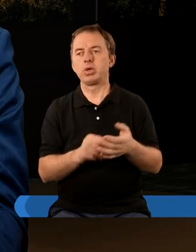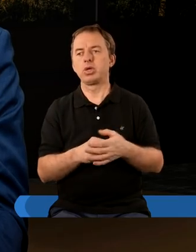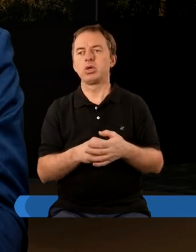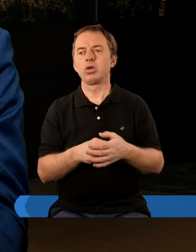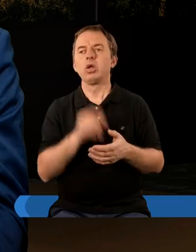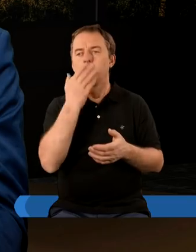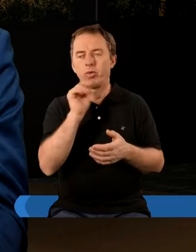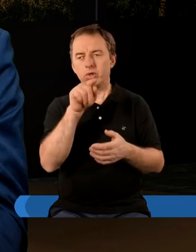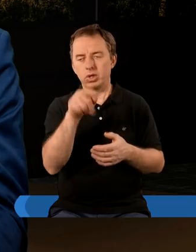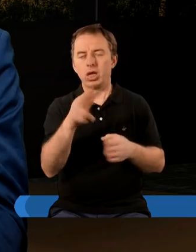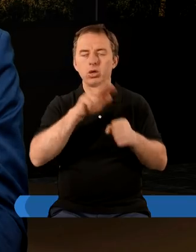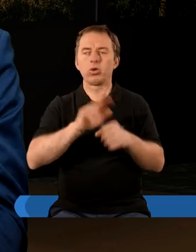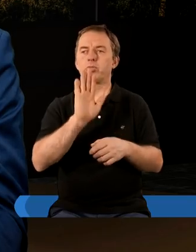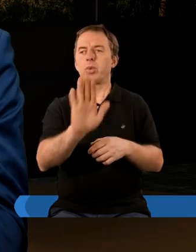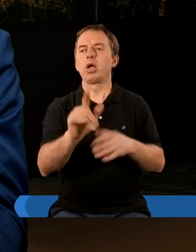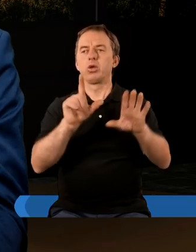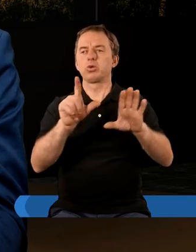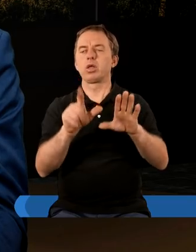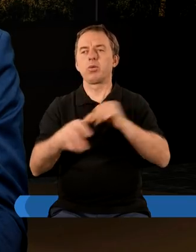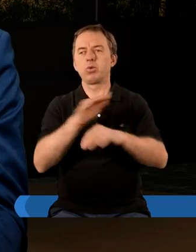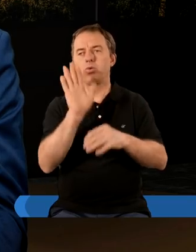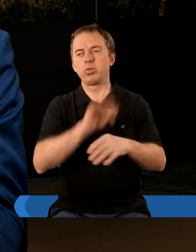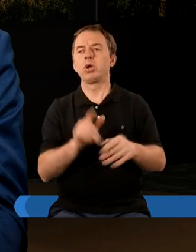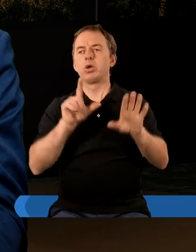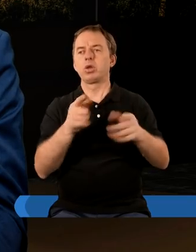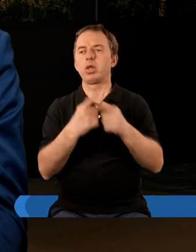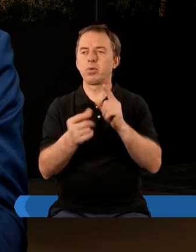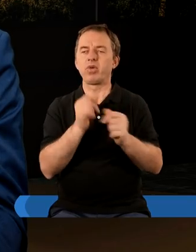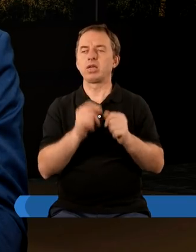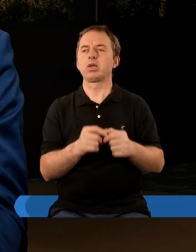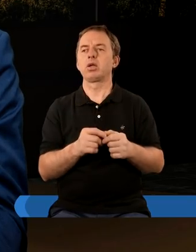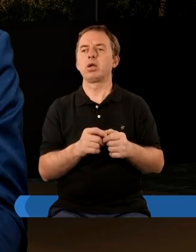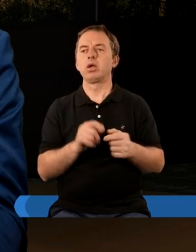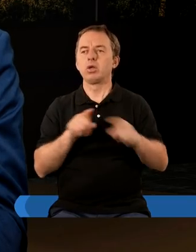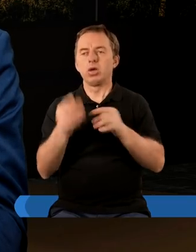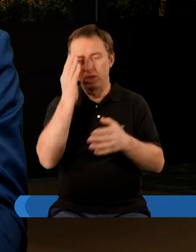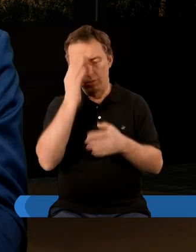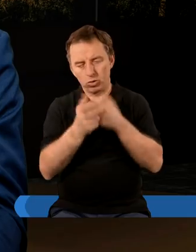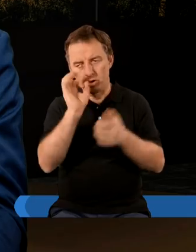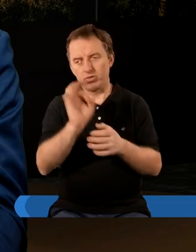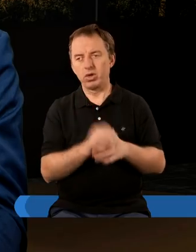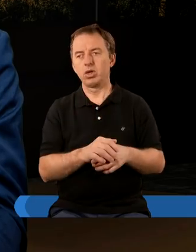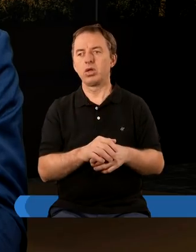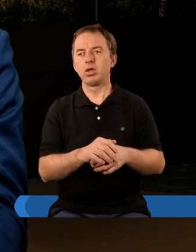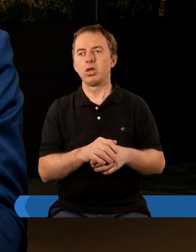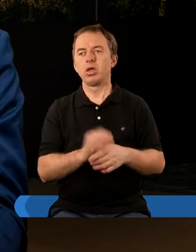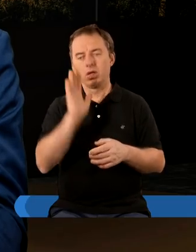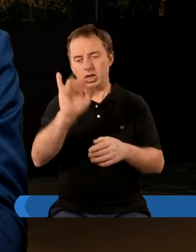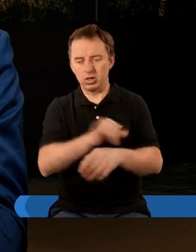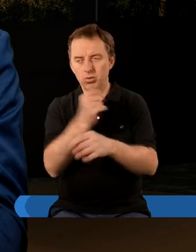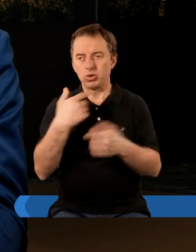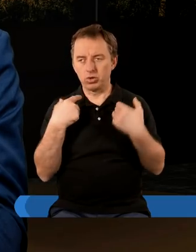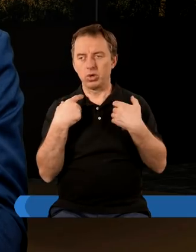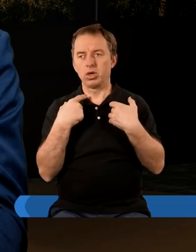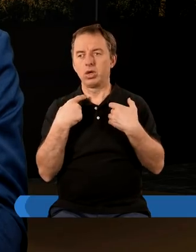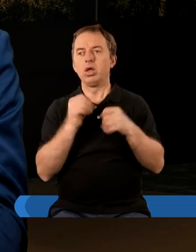napisz to mówi ten, który ma siedem duchów bożych i siedem gwiazd znam uczynki twoje masz imię,